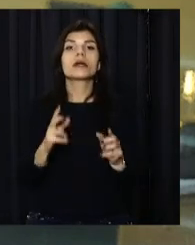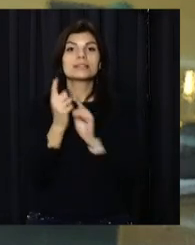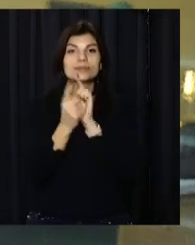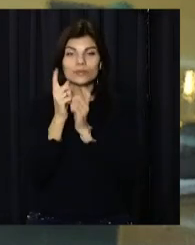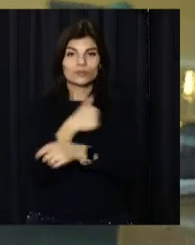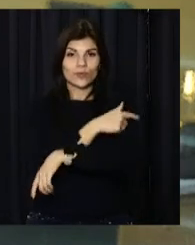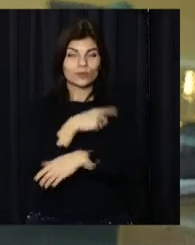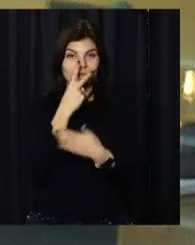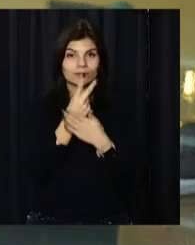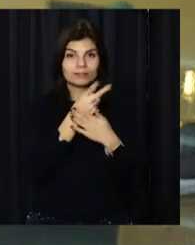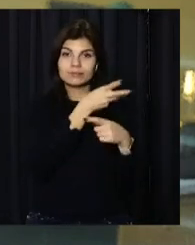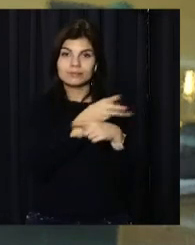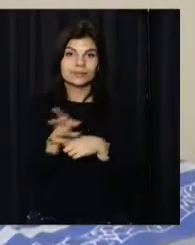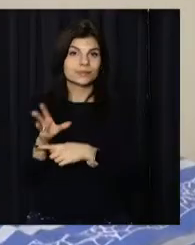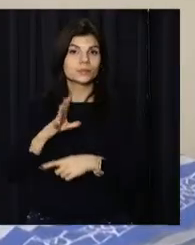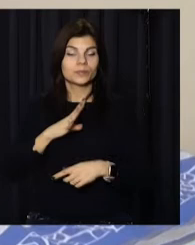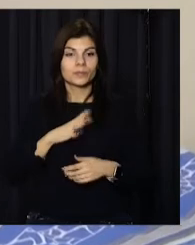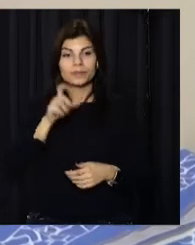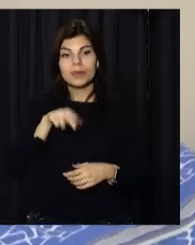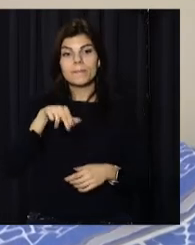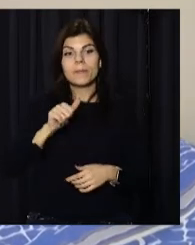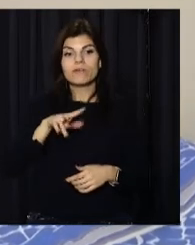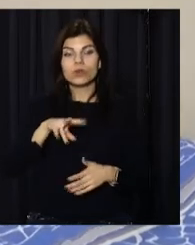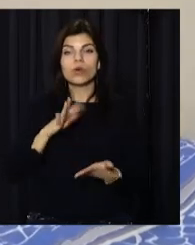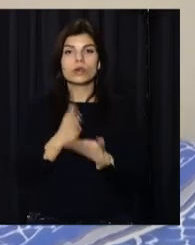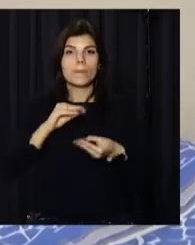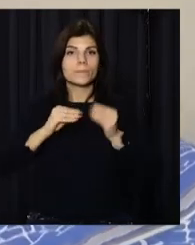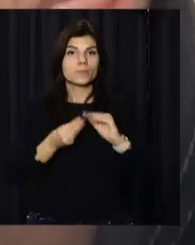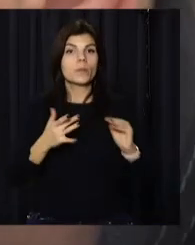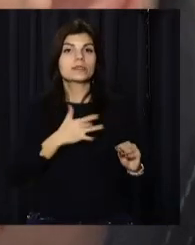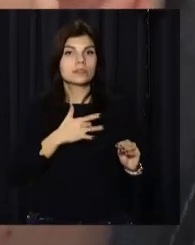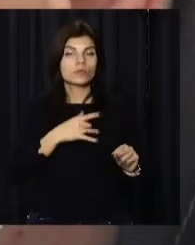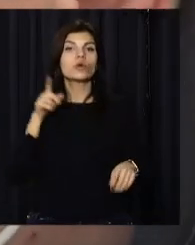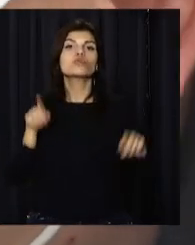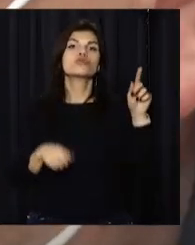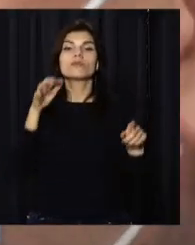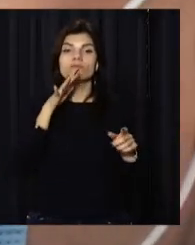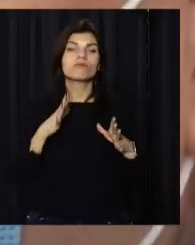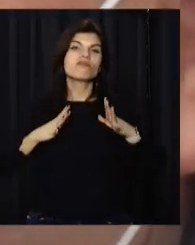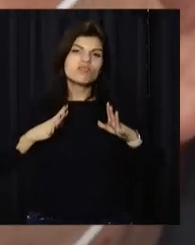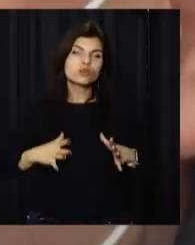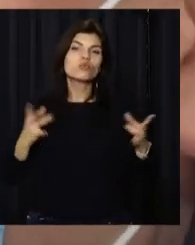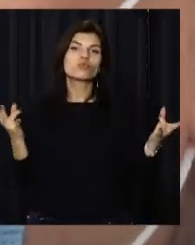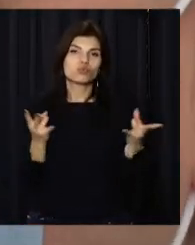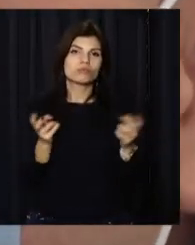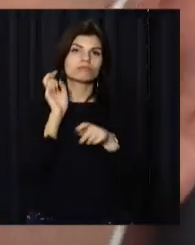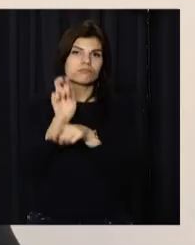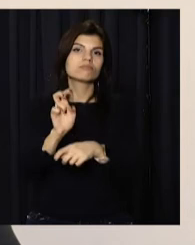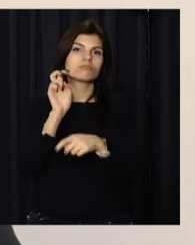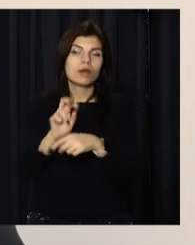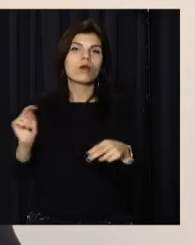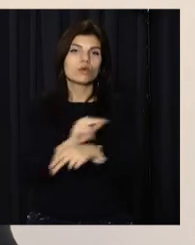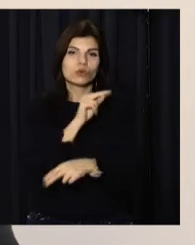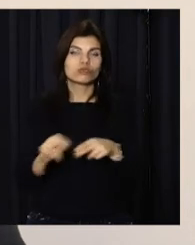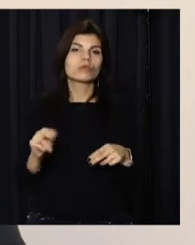наступному сюжеті. Пан Павло має проблеми з серцем, тому час від часу вимушений проходити лікування. Говорить,